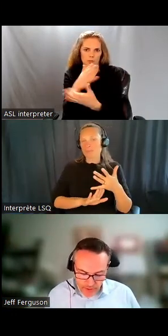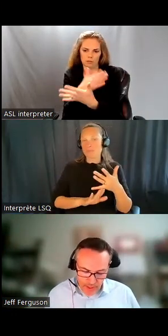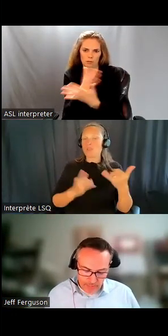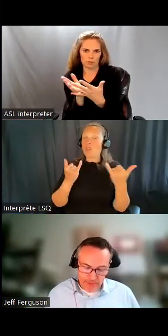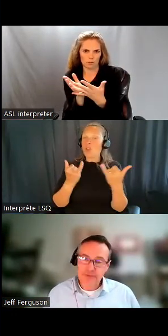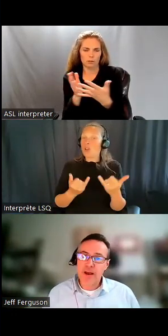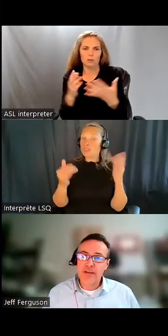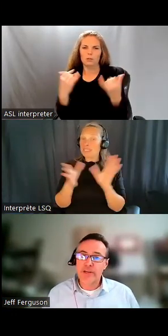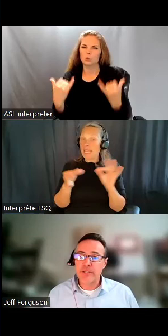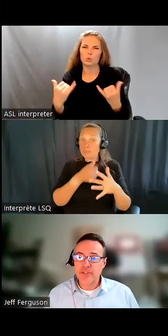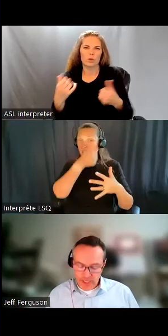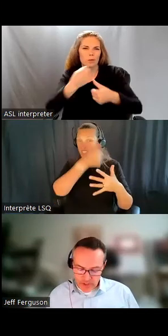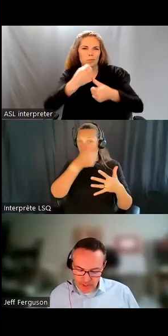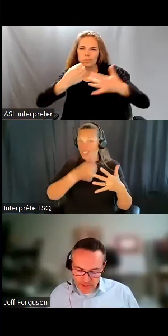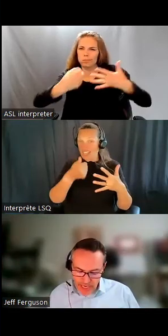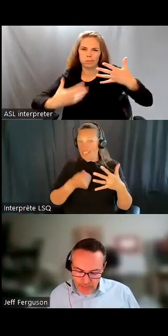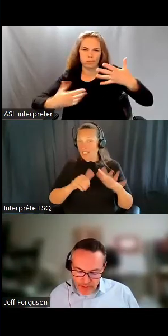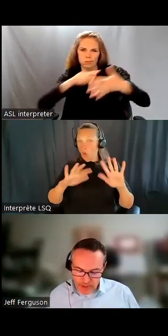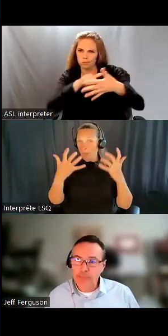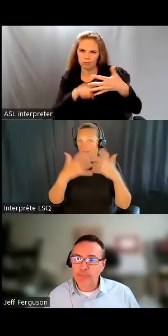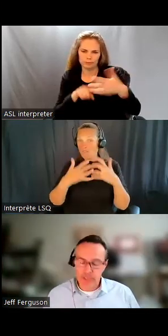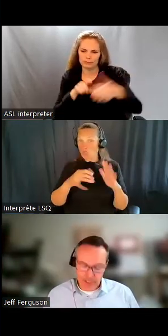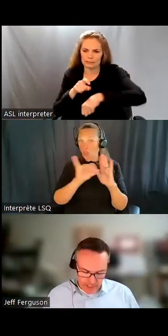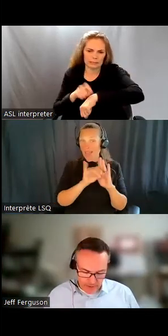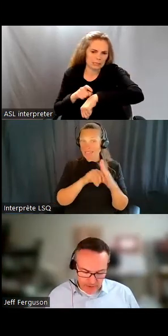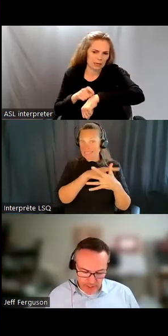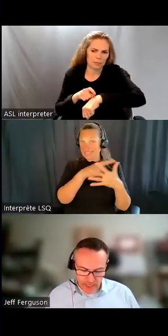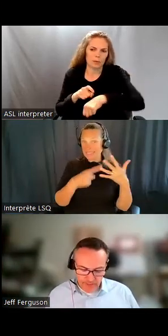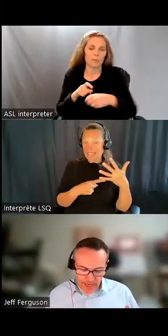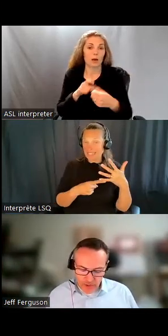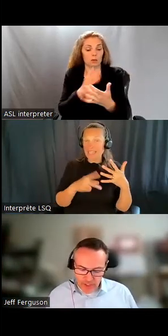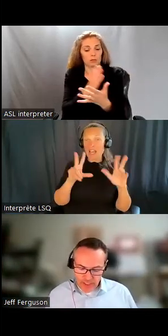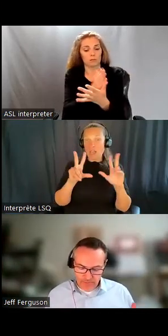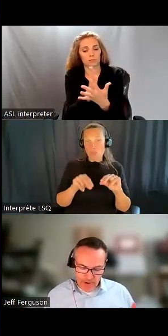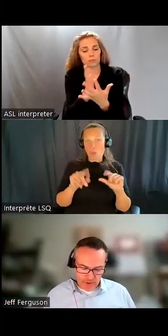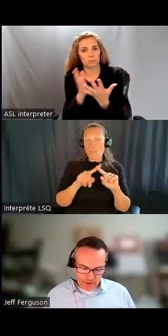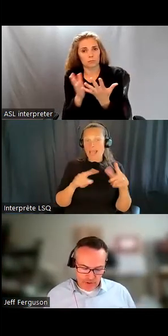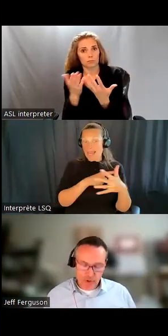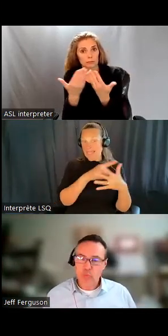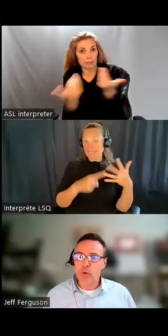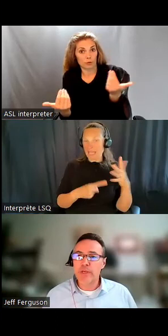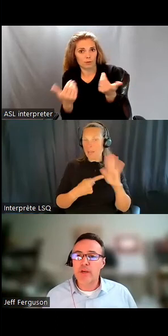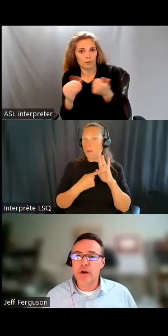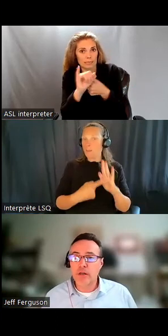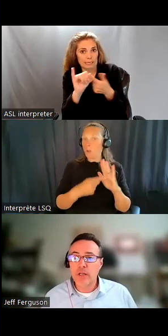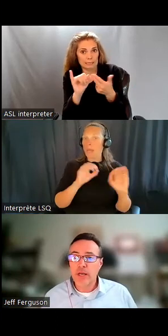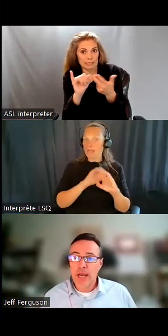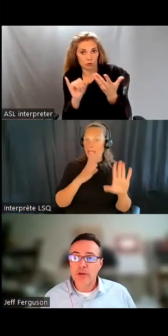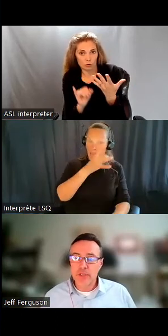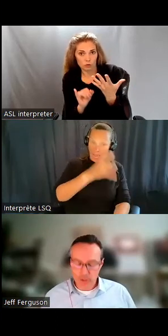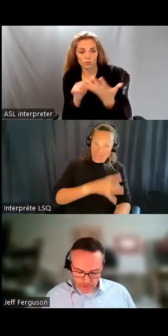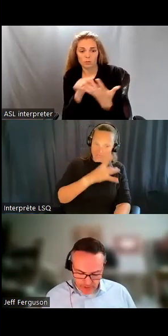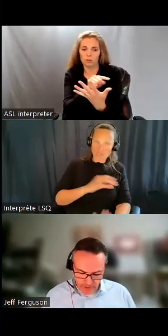de parler du fonctionnement de ces indicateurs, mais ces cinq domaines établissent des indicateurs individuels et peuvent